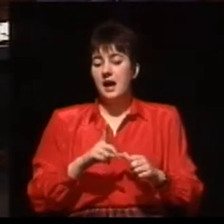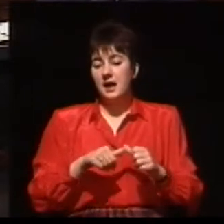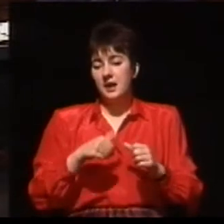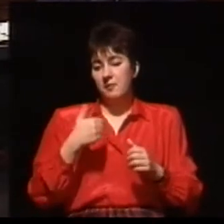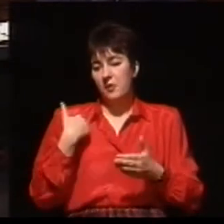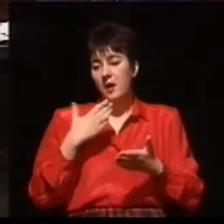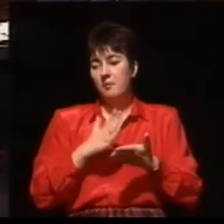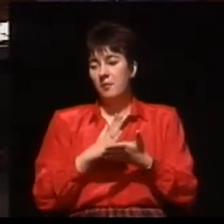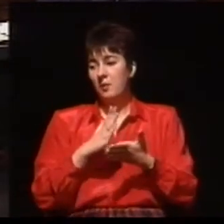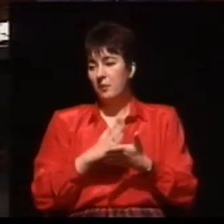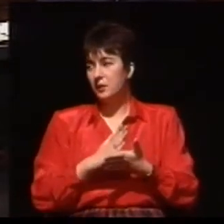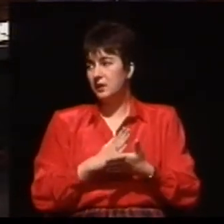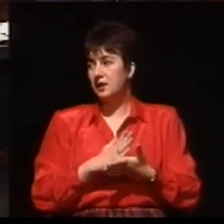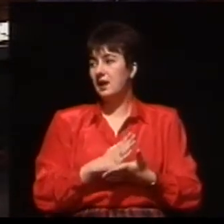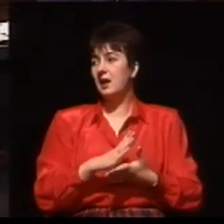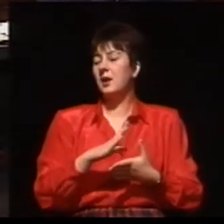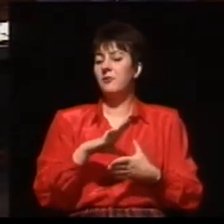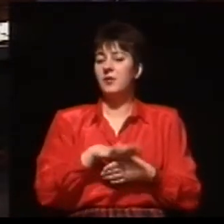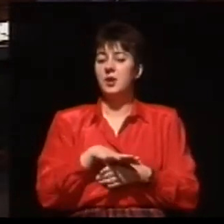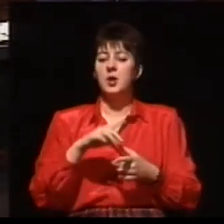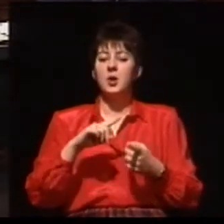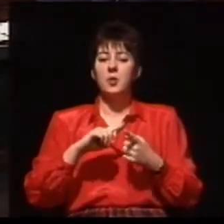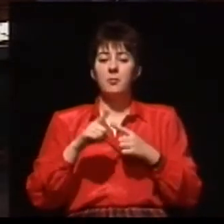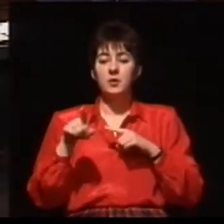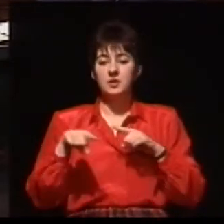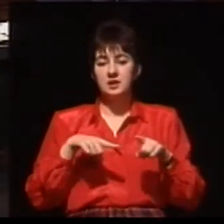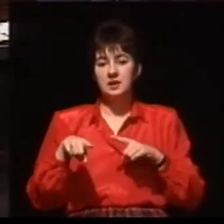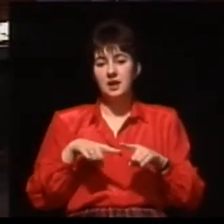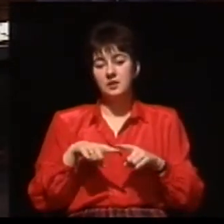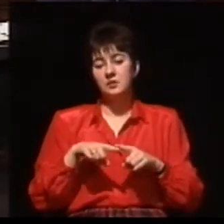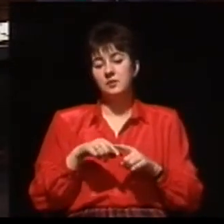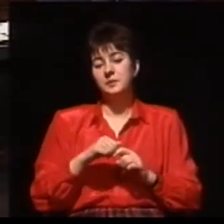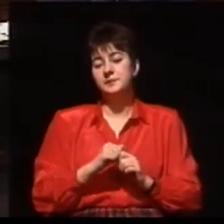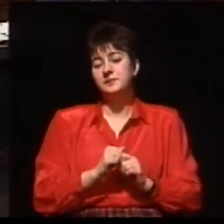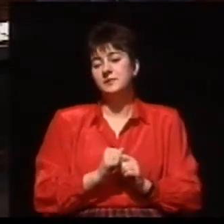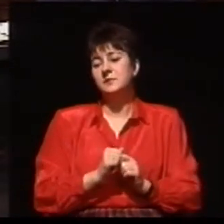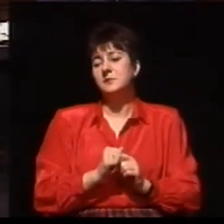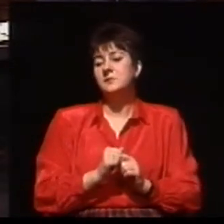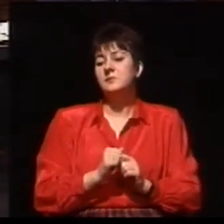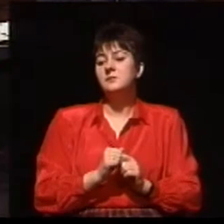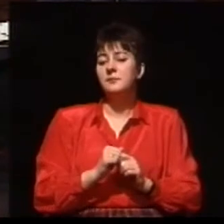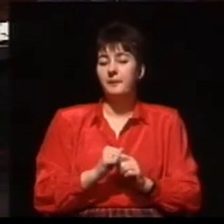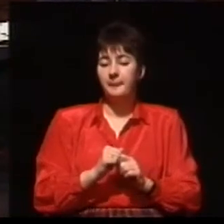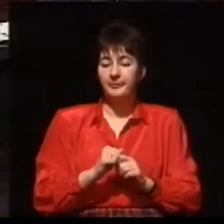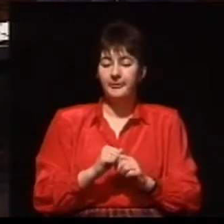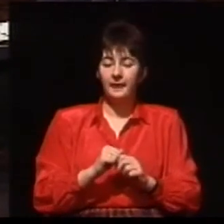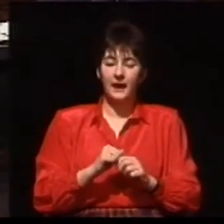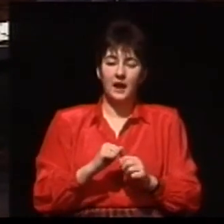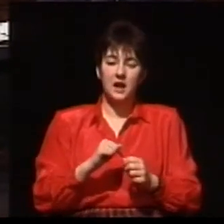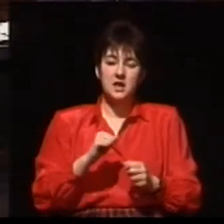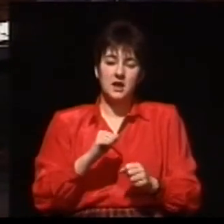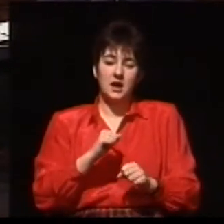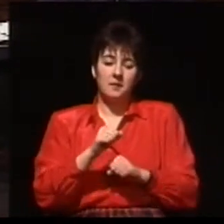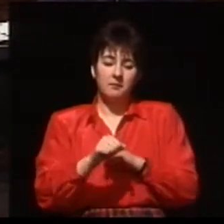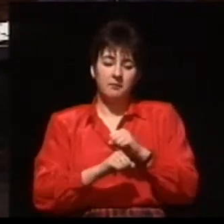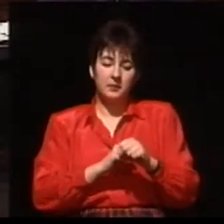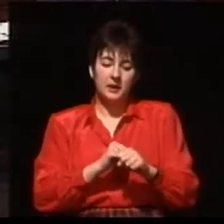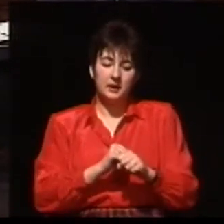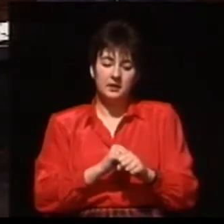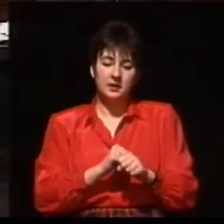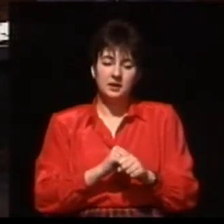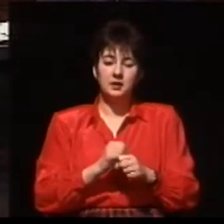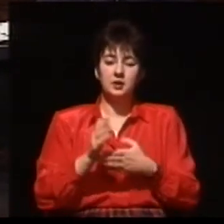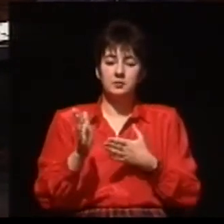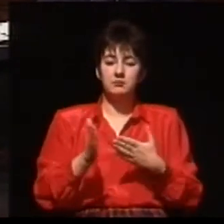Podczas przygotowywania elementów do transplantacji kosteczek słuchowych i błon mębenkowych, czy w schorzeniach, które